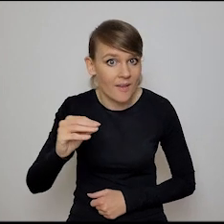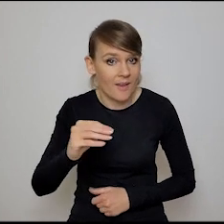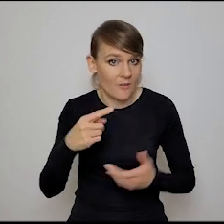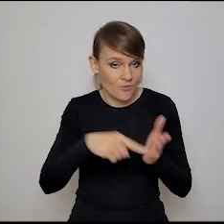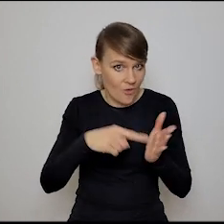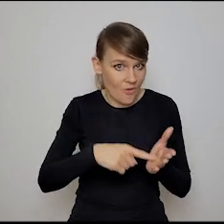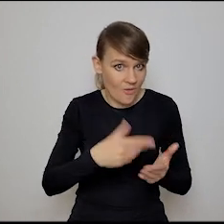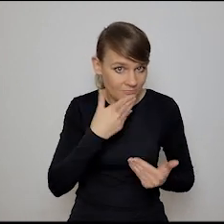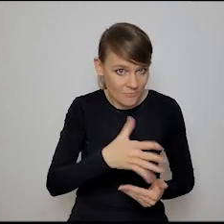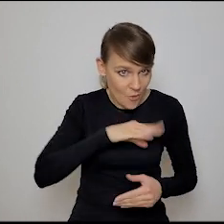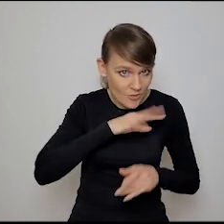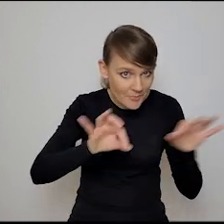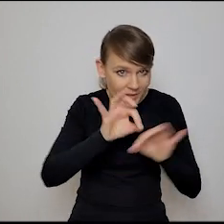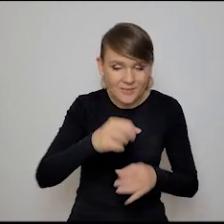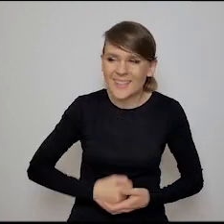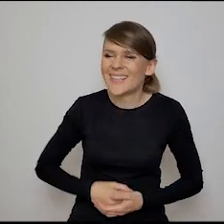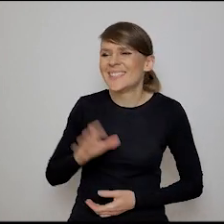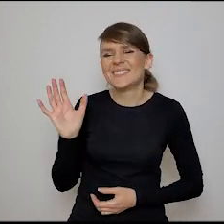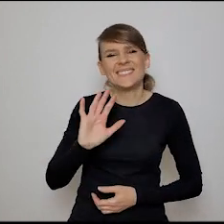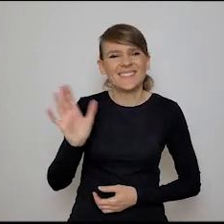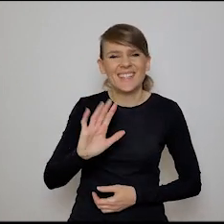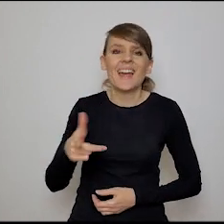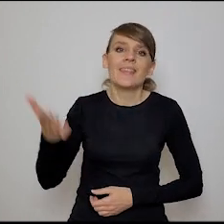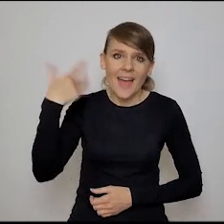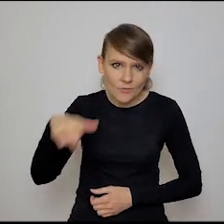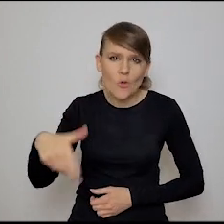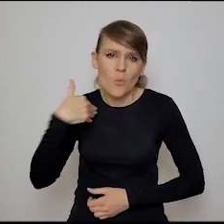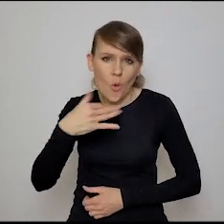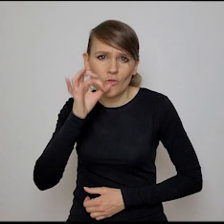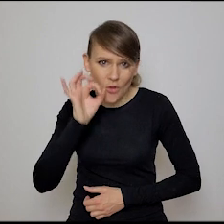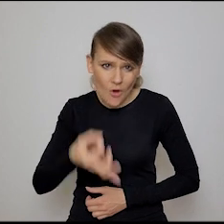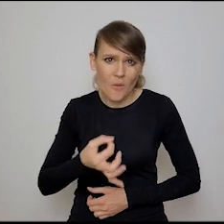na podspanianie. Nie, nie. No, kiedyś to był dobry, wiesz.